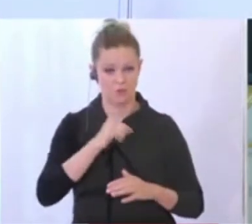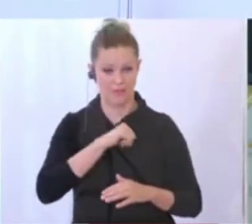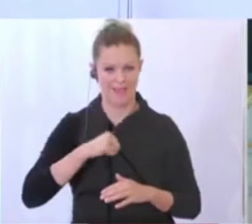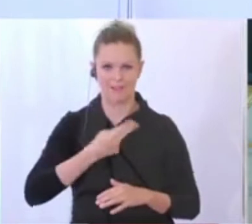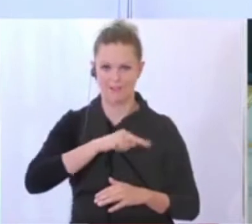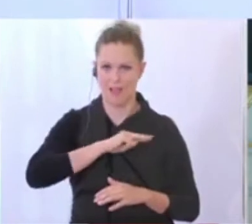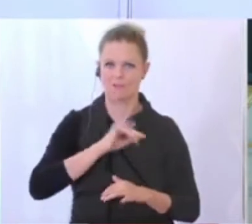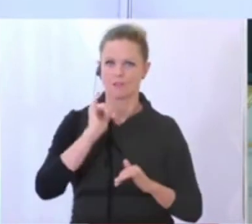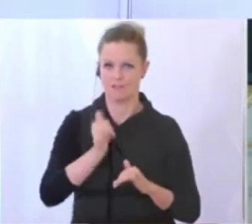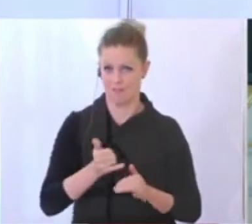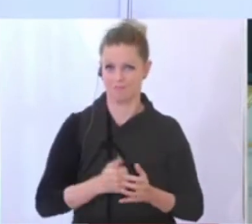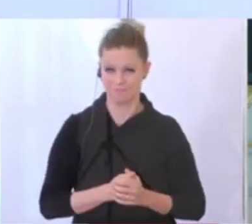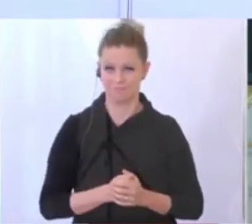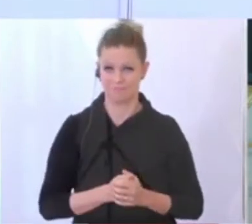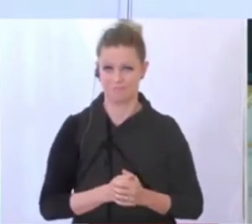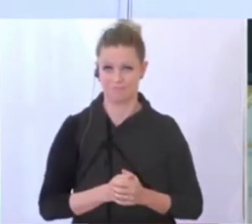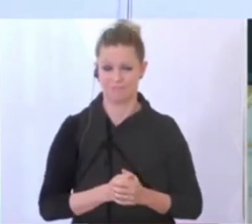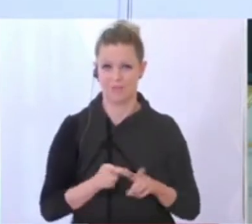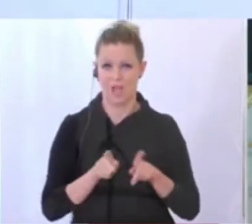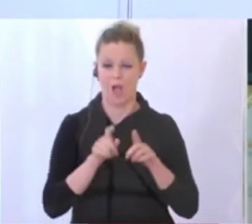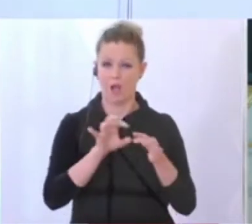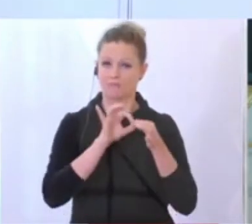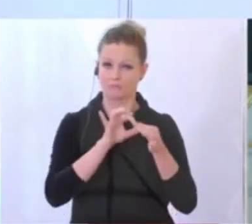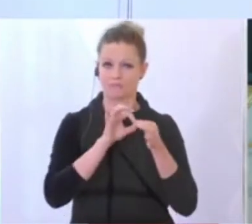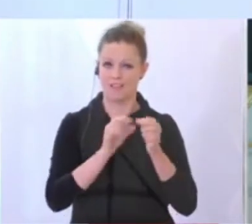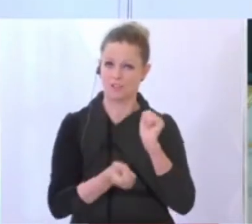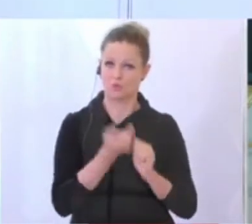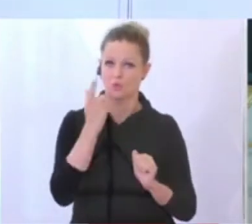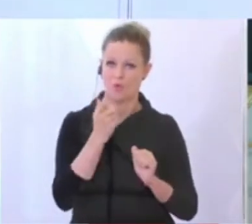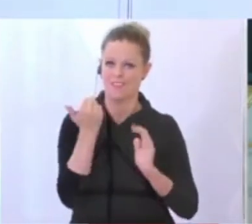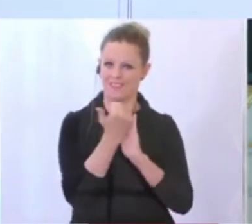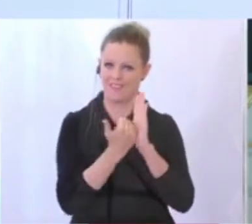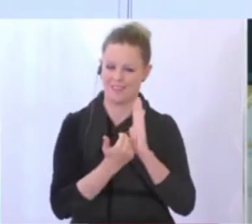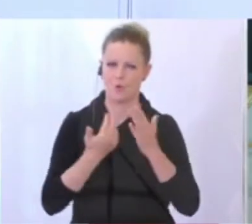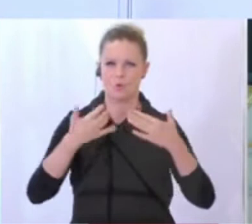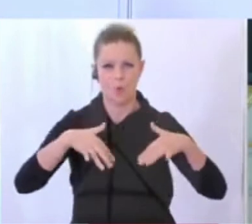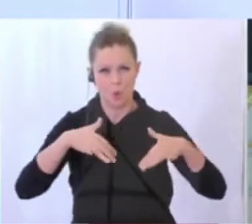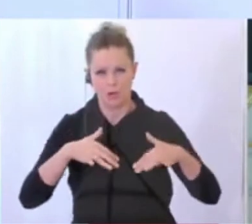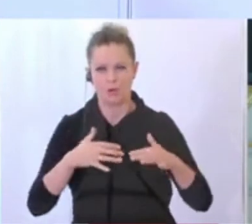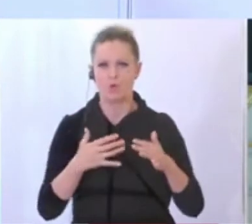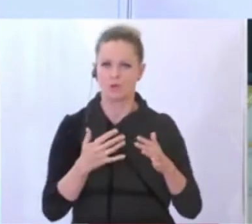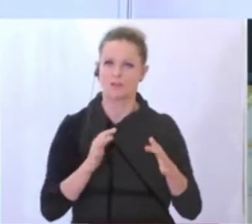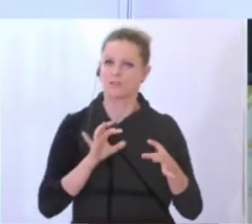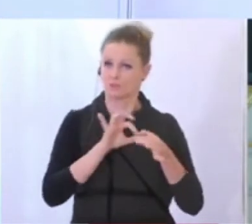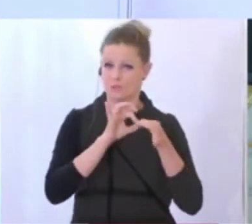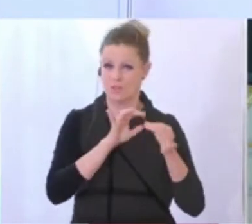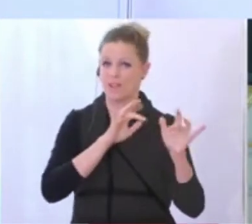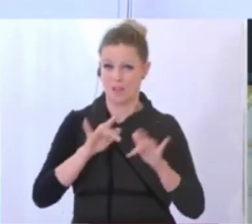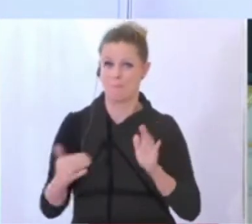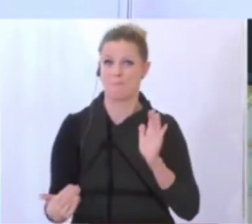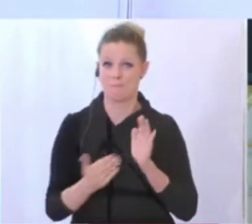Eigenverantwortung setzend, also auch was etwaige abgeleitete Sonderregelungen, dann wohl Lockerungen zusätzlicher Ort betreffen würde.